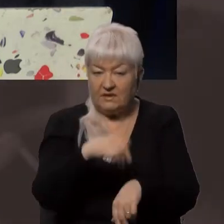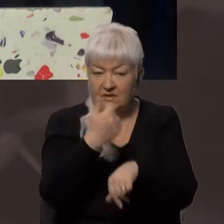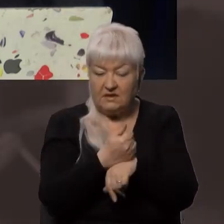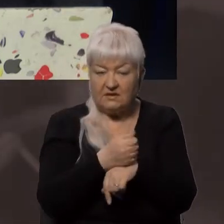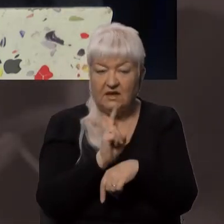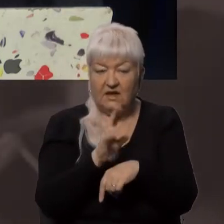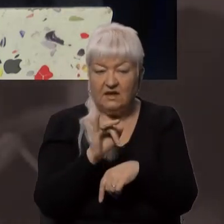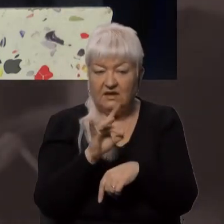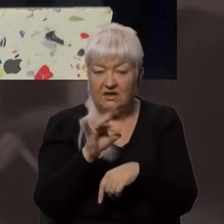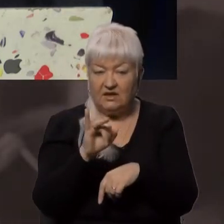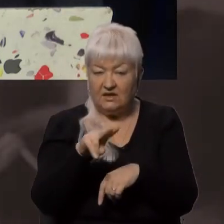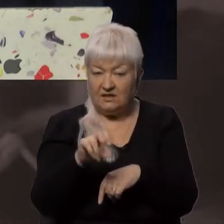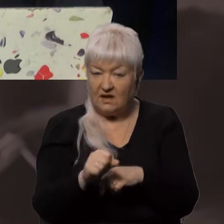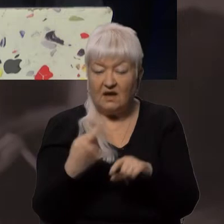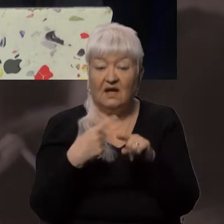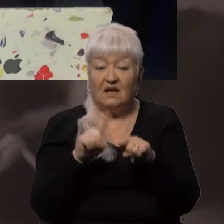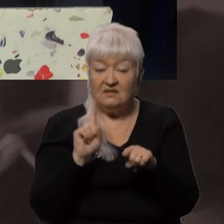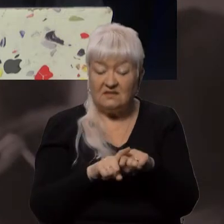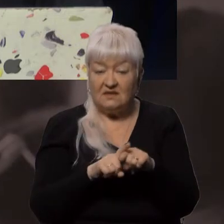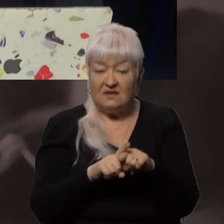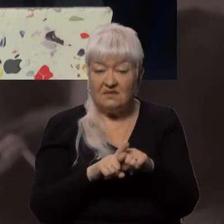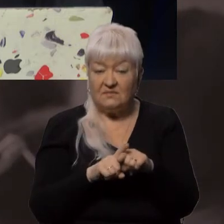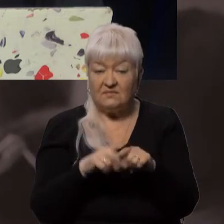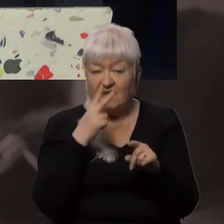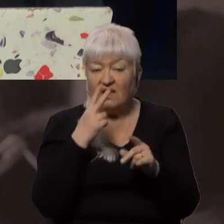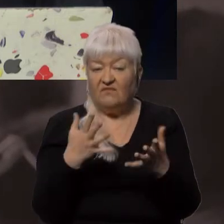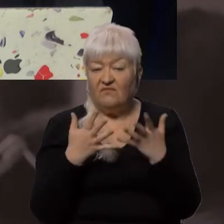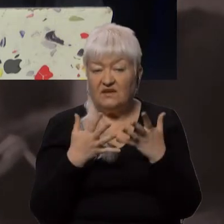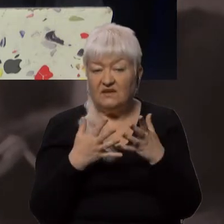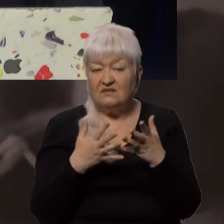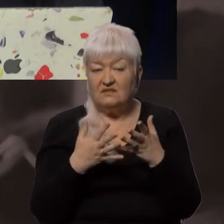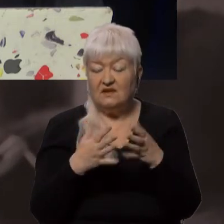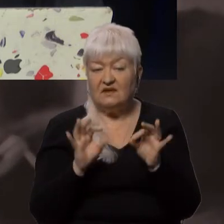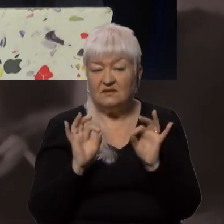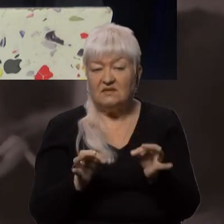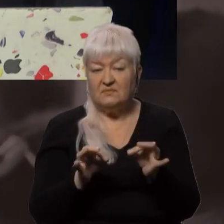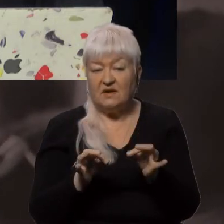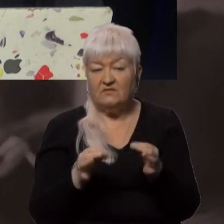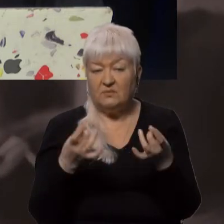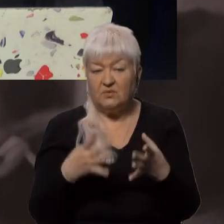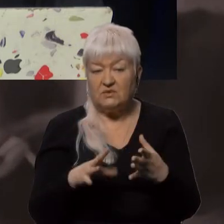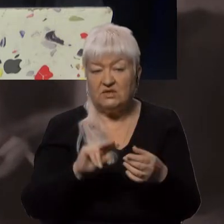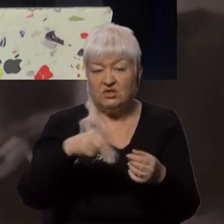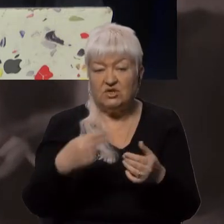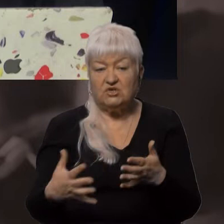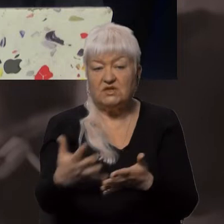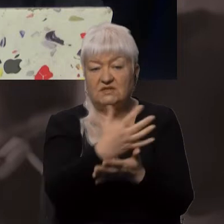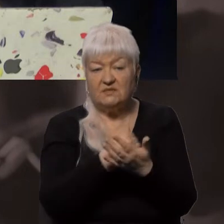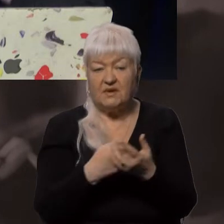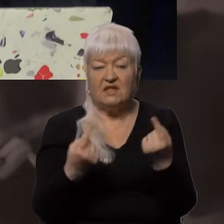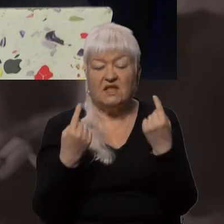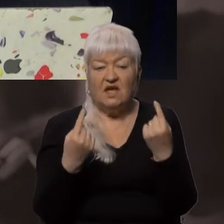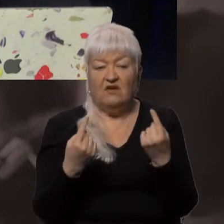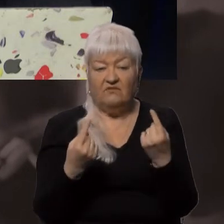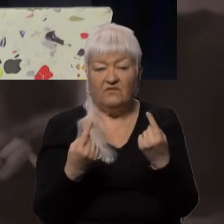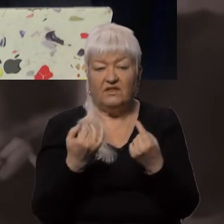Цей жест виглядає, насправді, простіший, ніж зібрати велику кількість